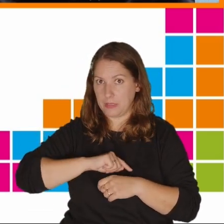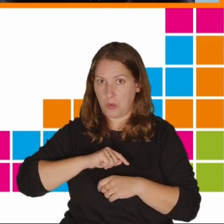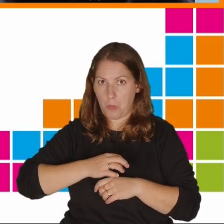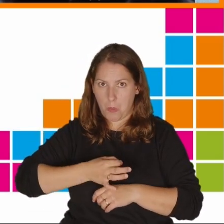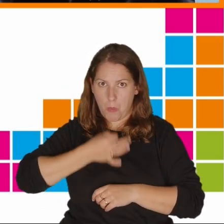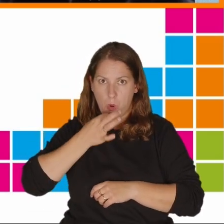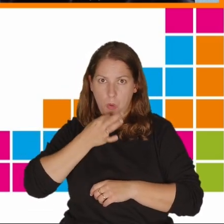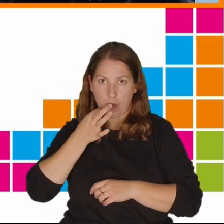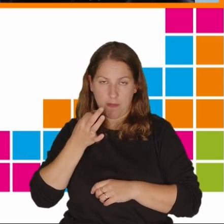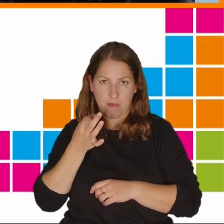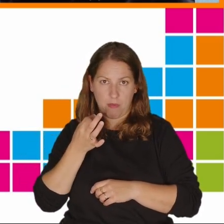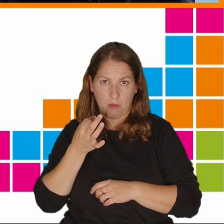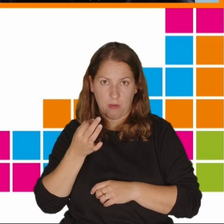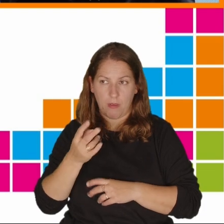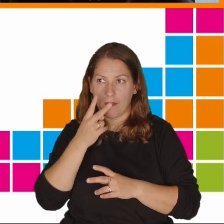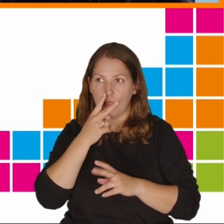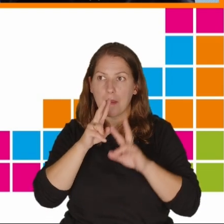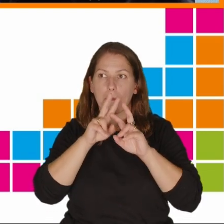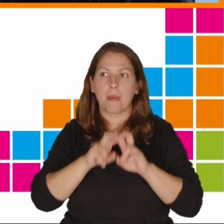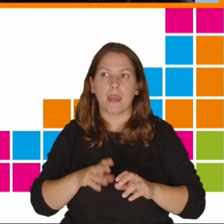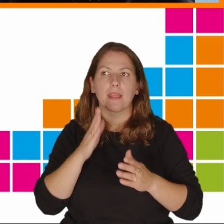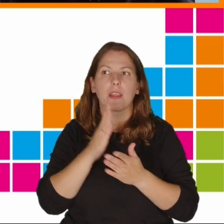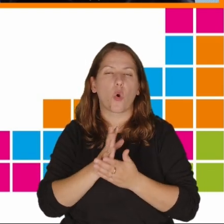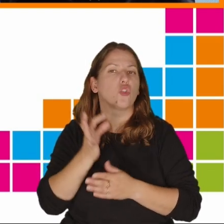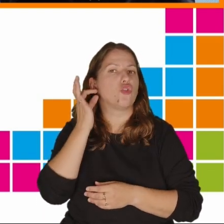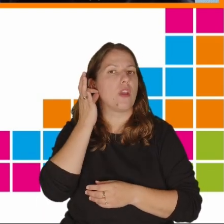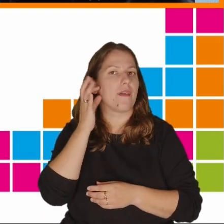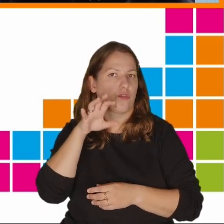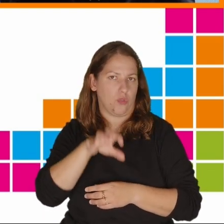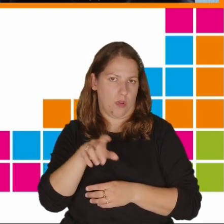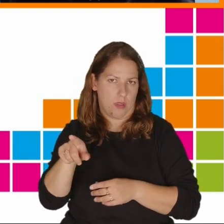poprawiły się, jednak, że mamy tutaj wyniki tylko u dziewcząt.